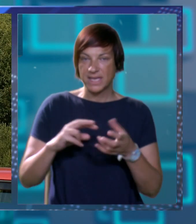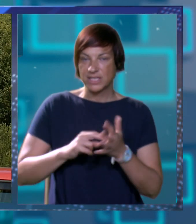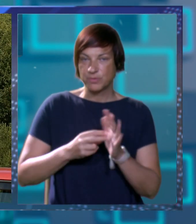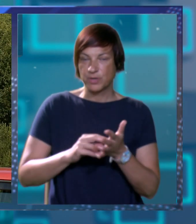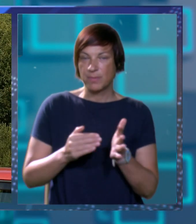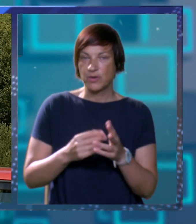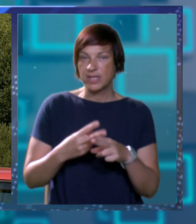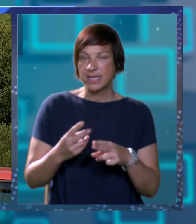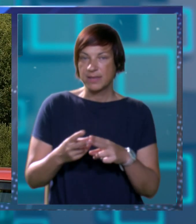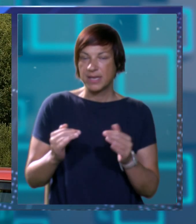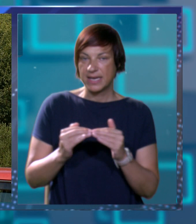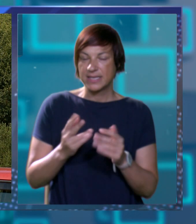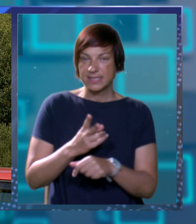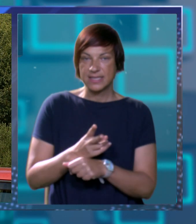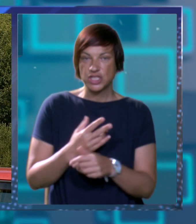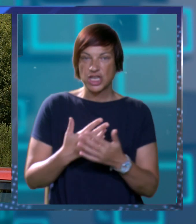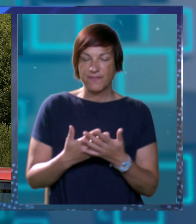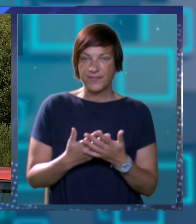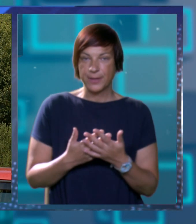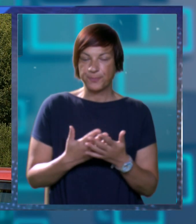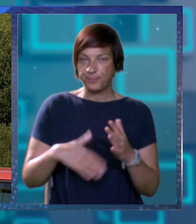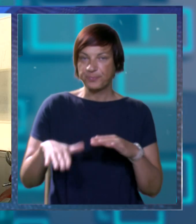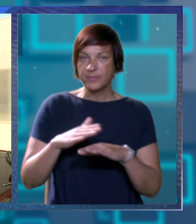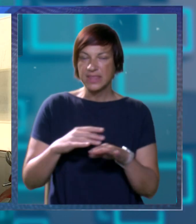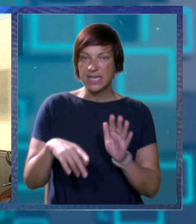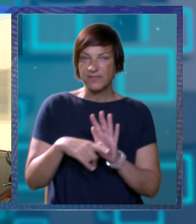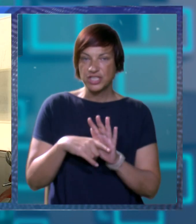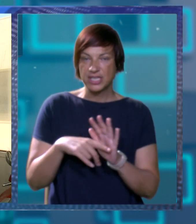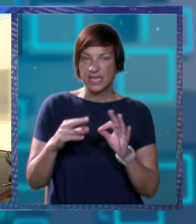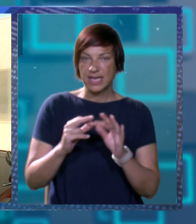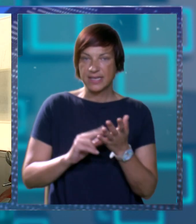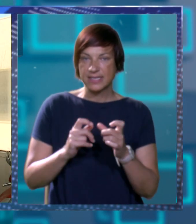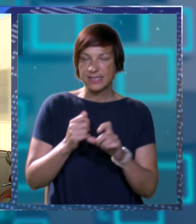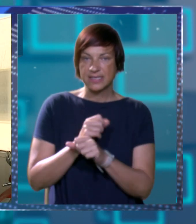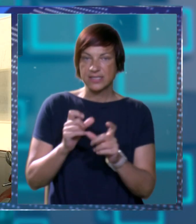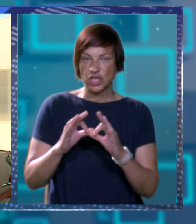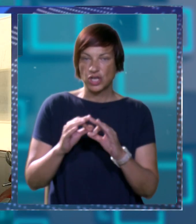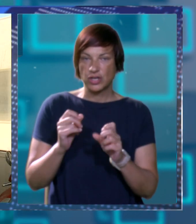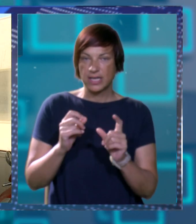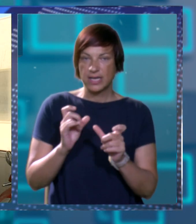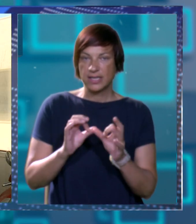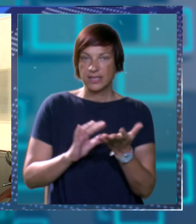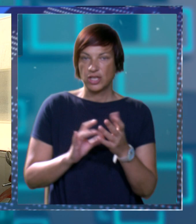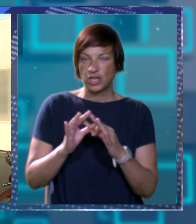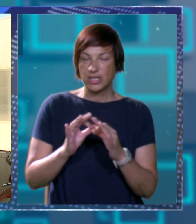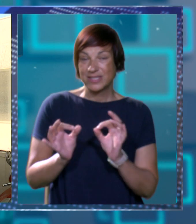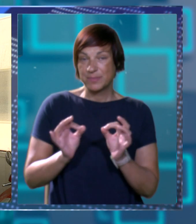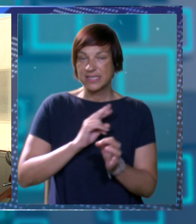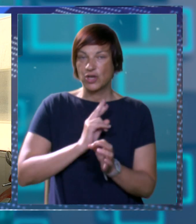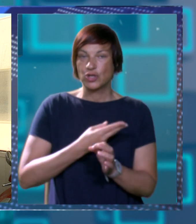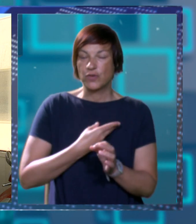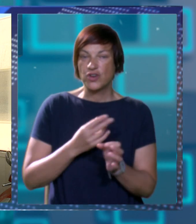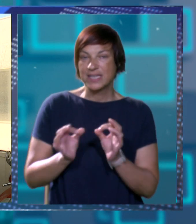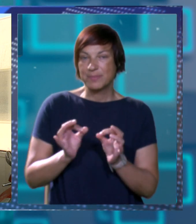problem koji treba rješavati na razini države. Najviše nedosta je anestezijologa, radiologa, to specifične i odgovorne